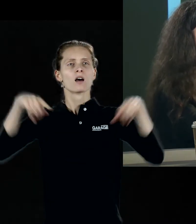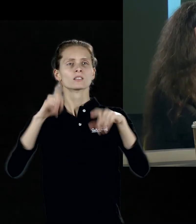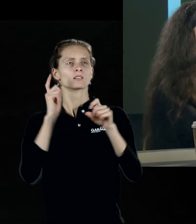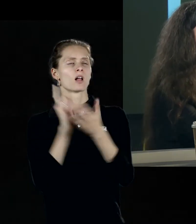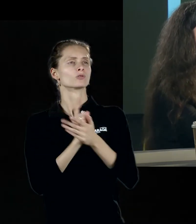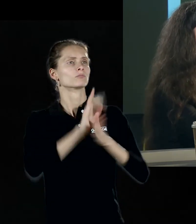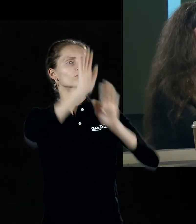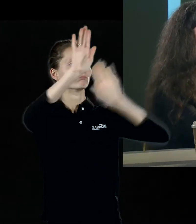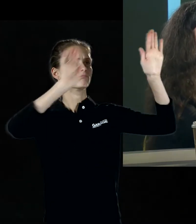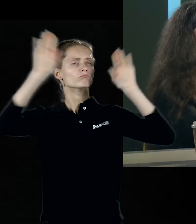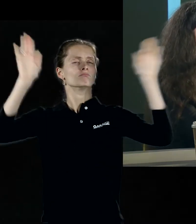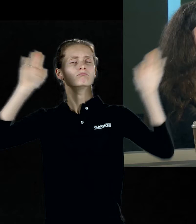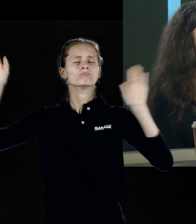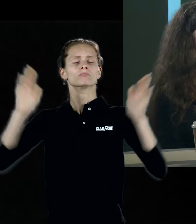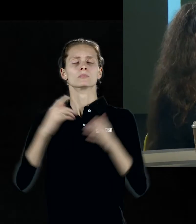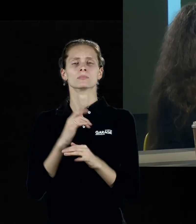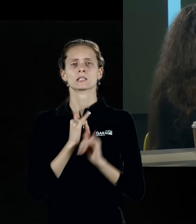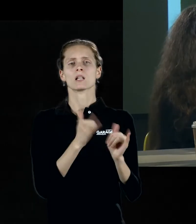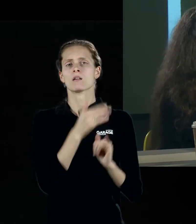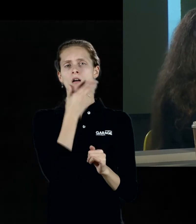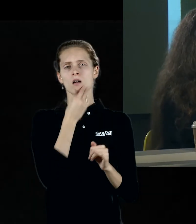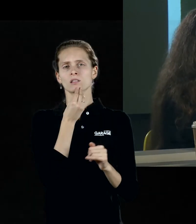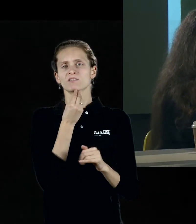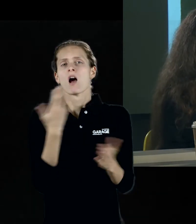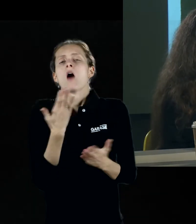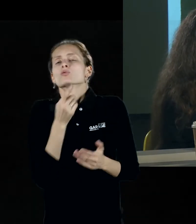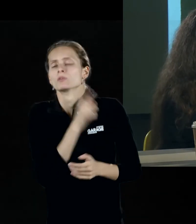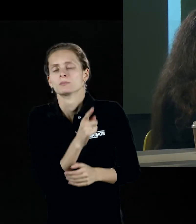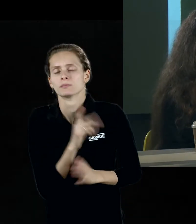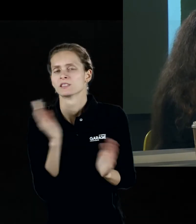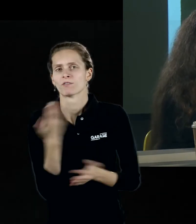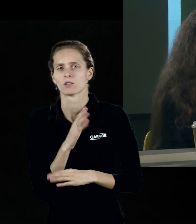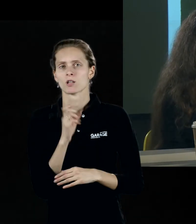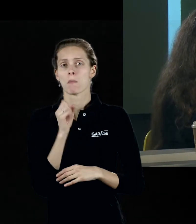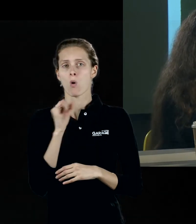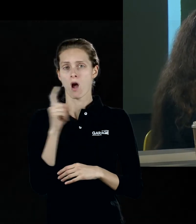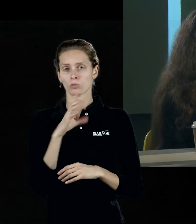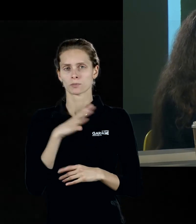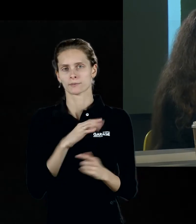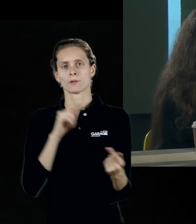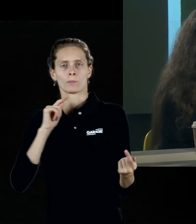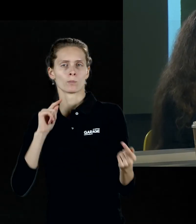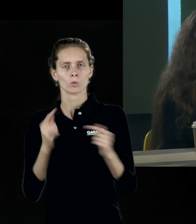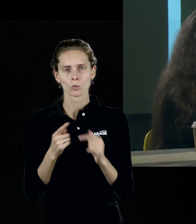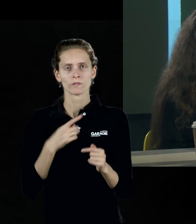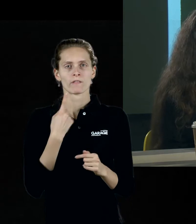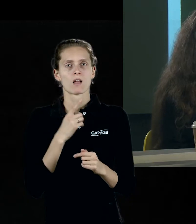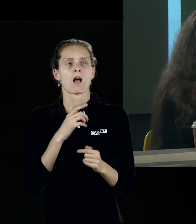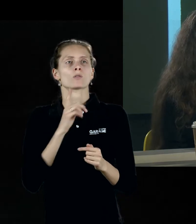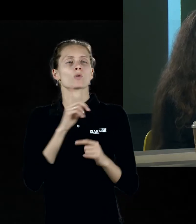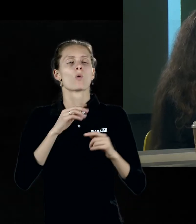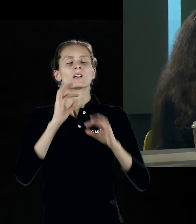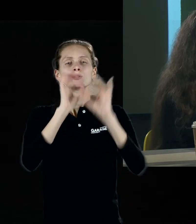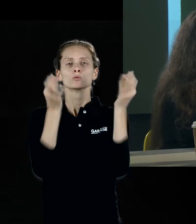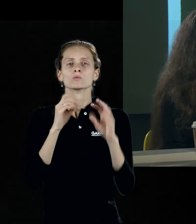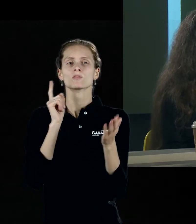зависимости от того, что это за жизнь. Баухауз мыслился как то, что искусство должно не украшать жизнь, а воздействовать на